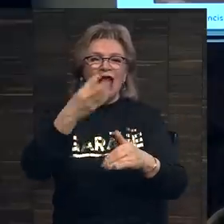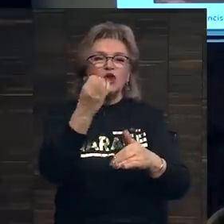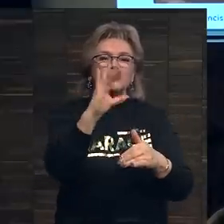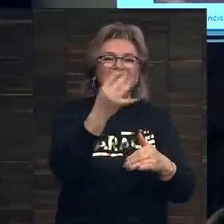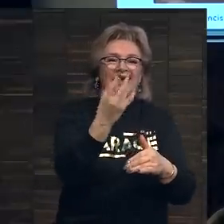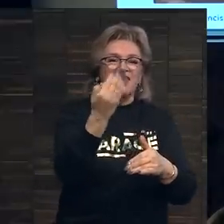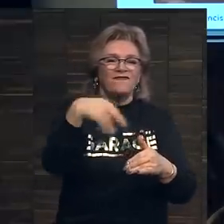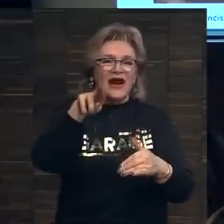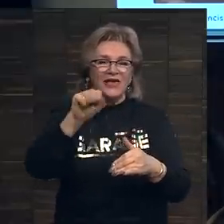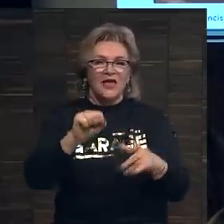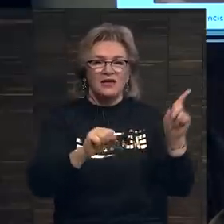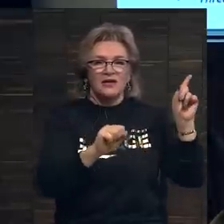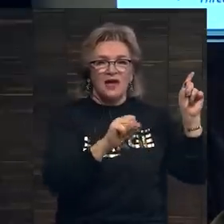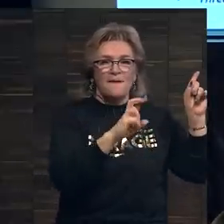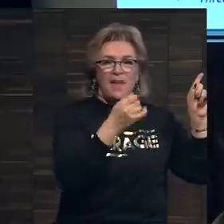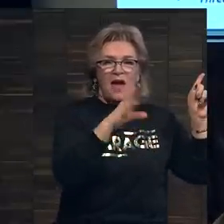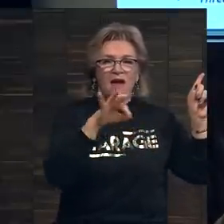Фрейда Фрэнсиса Бэкона